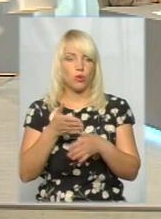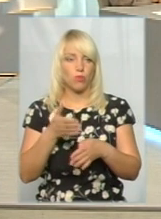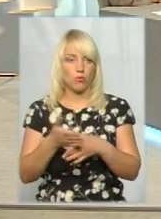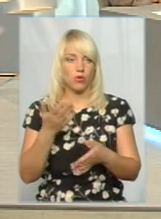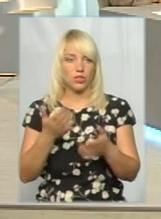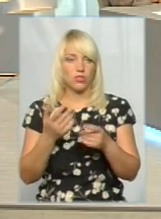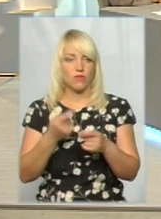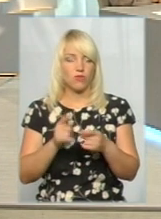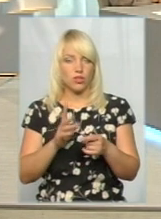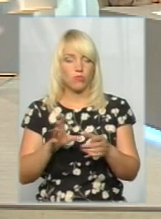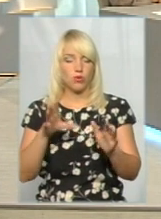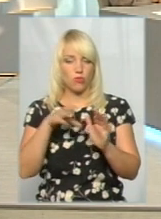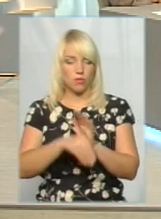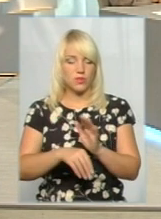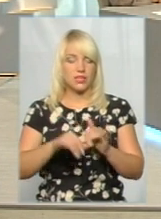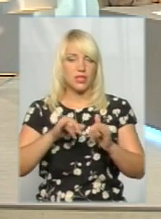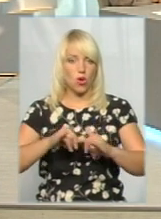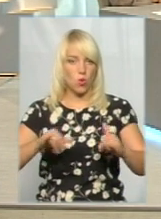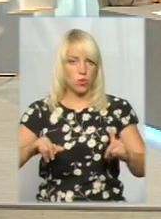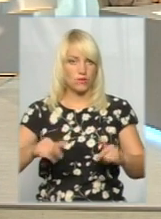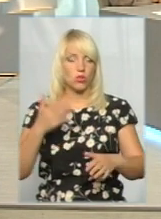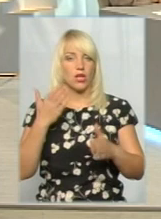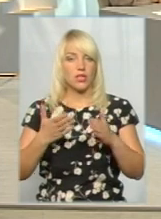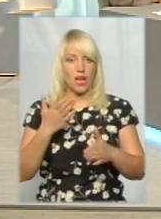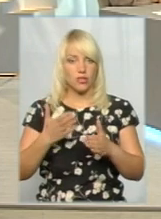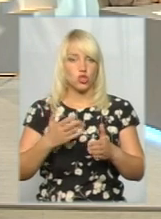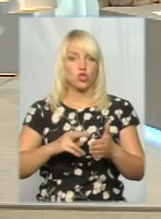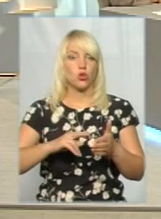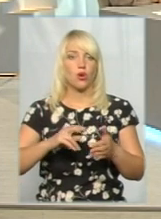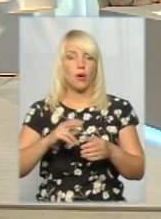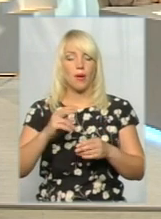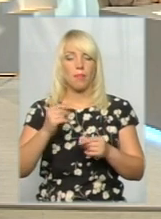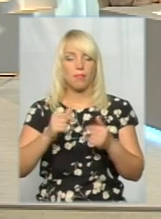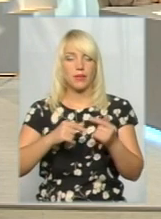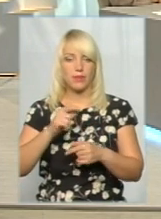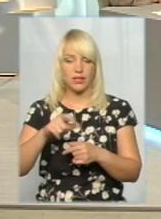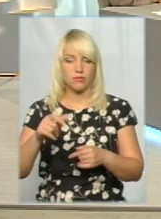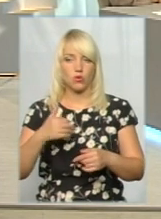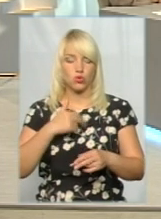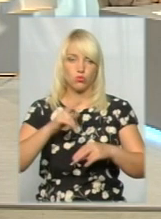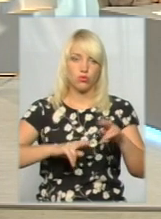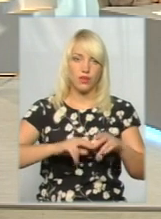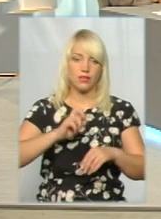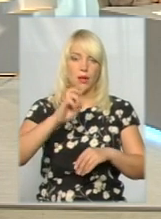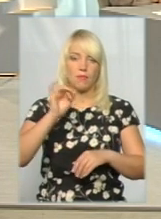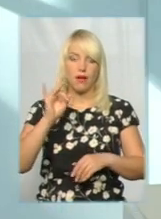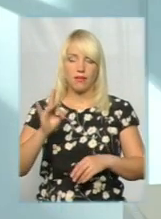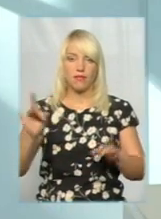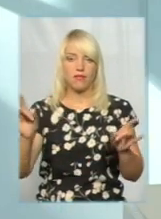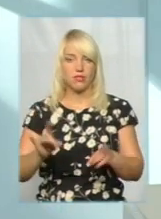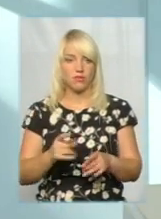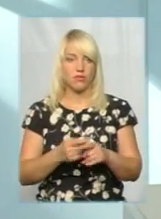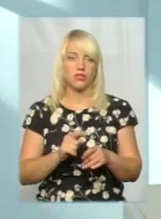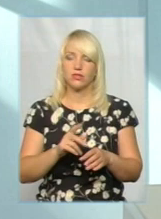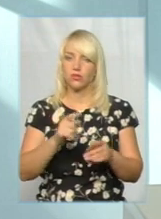в концепції розвитку. Звичайно, якщо підприємці захочуть набудувати якихось барів, ресторанів, то, думаю, це односначно